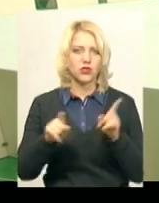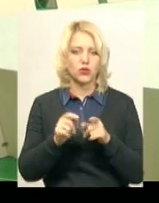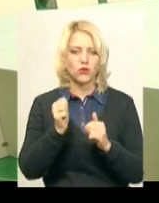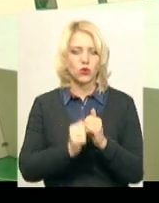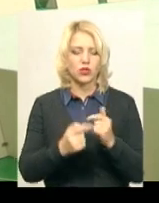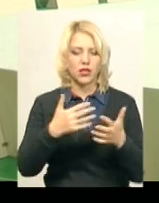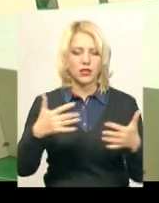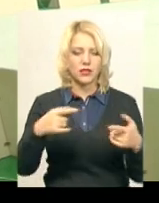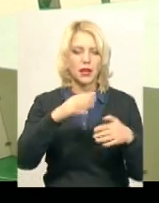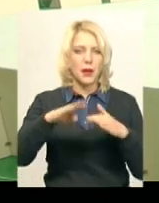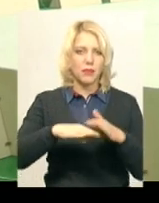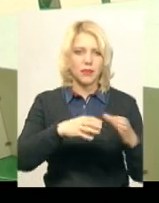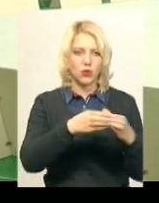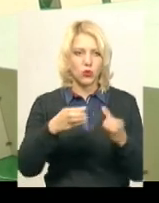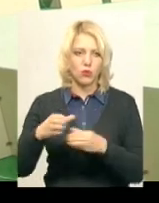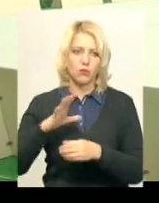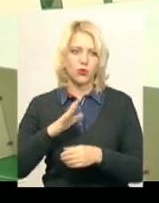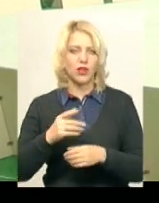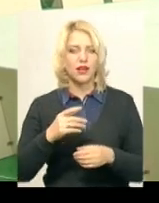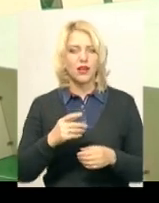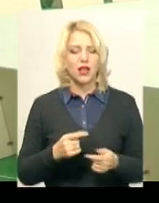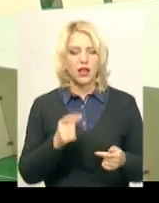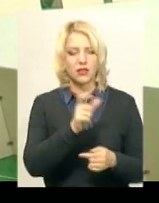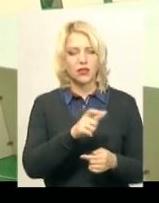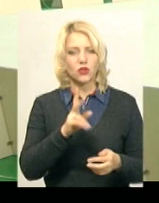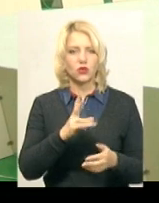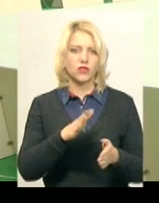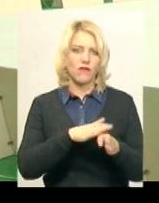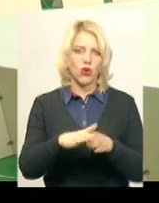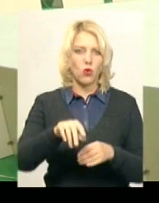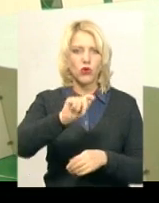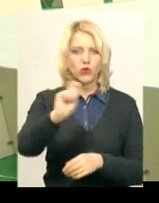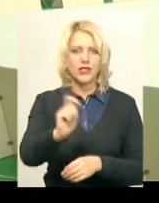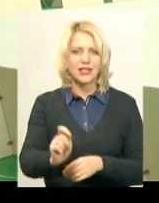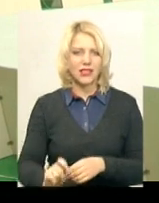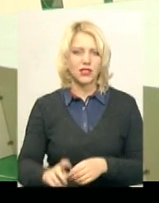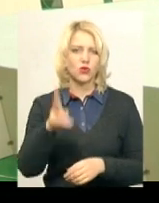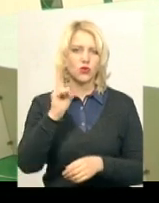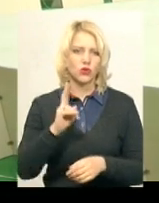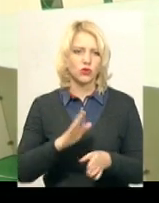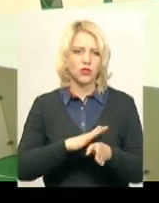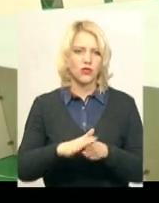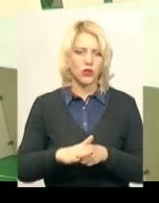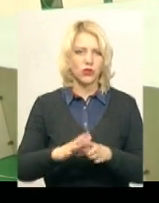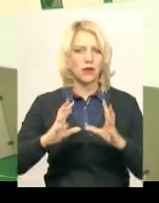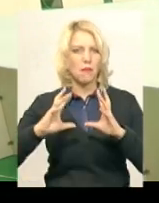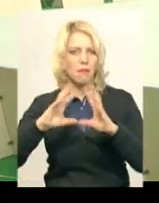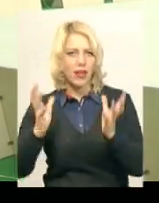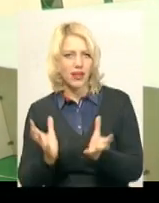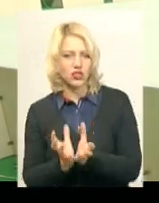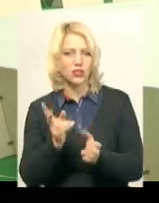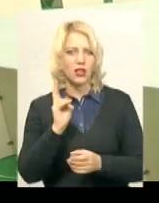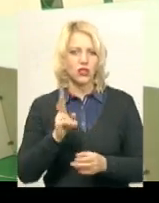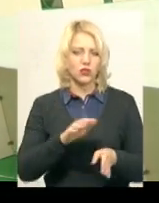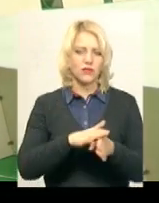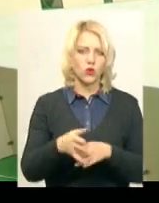різних підгрупах була певна кількість гімнасток. Хтось виконує стрічку, яка дуже складна, хтось м'яч, хтось дві вправи